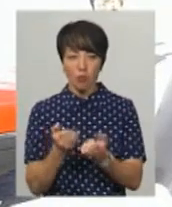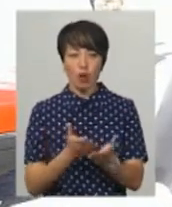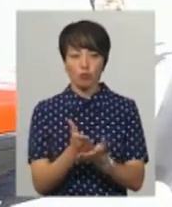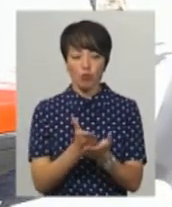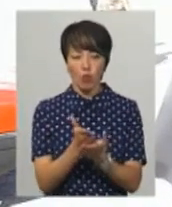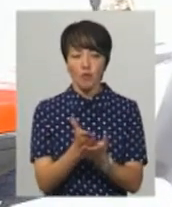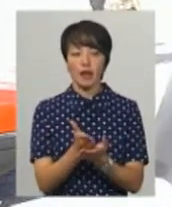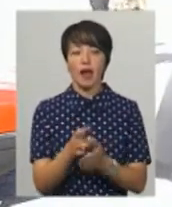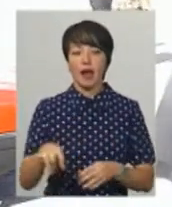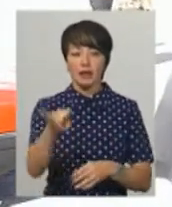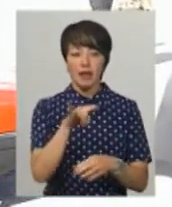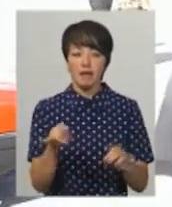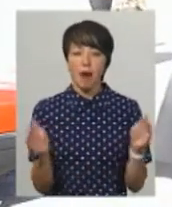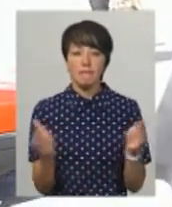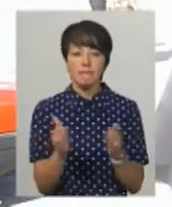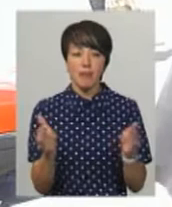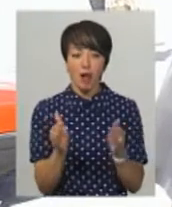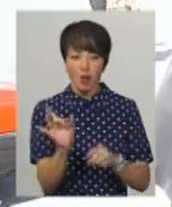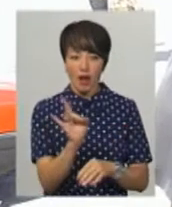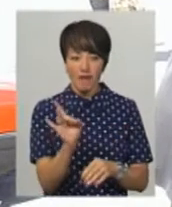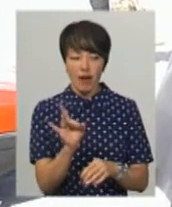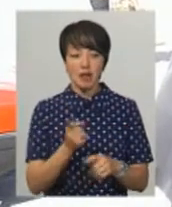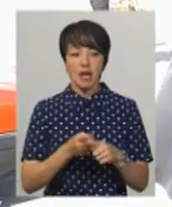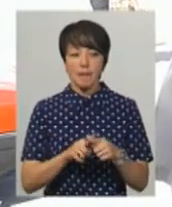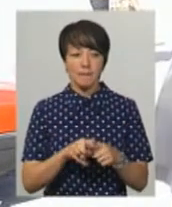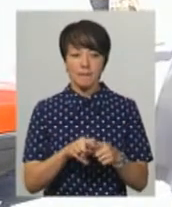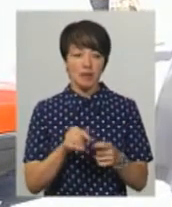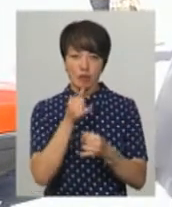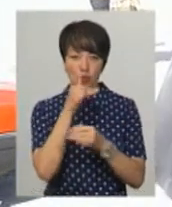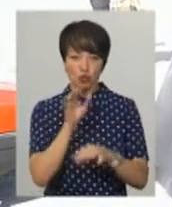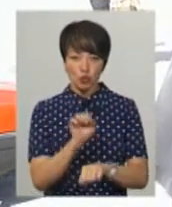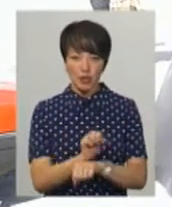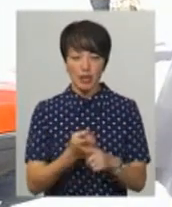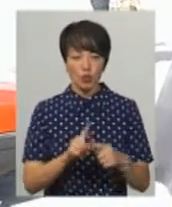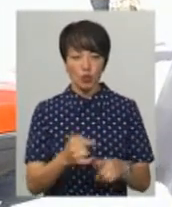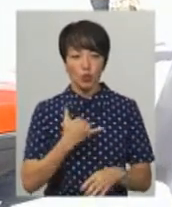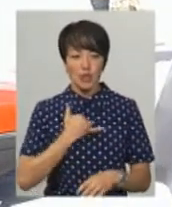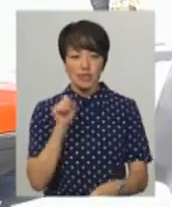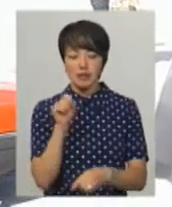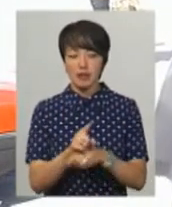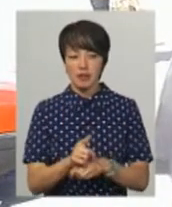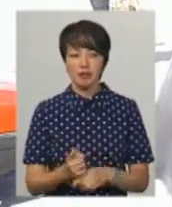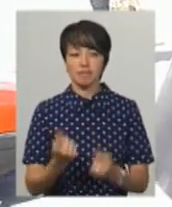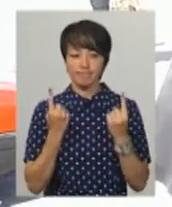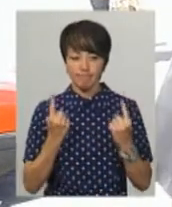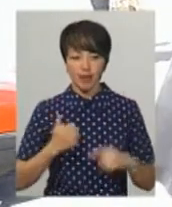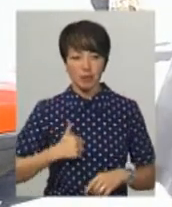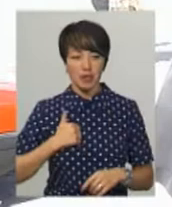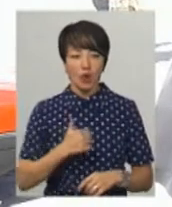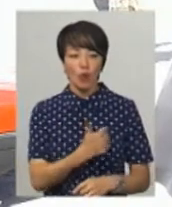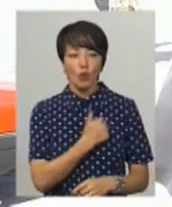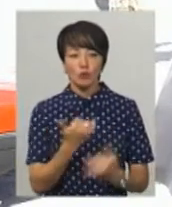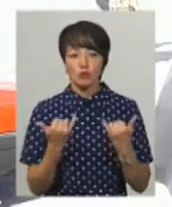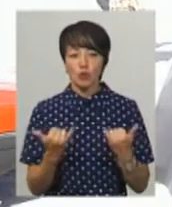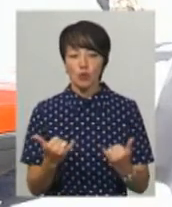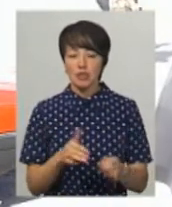літаки малої авіації. Але ми на цьому не можемо зупинятися, тому що в нас завдання амбітні. Ми сьогодні хочемо